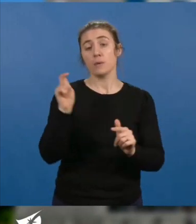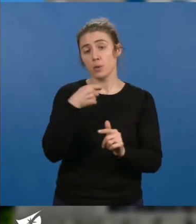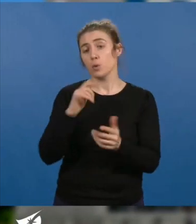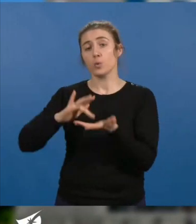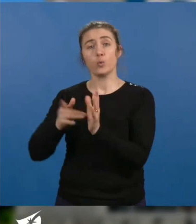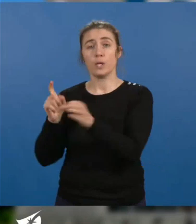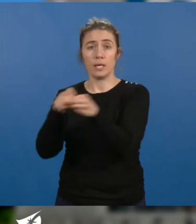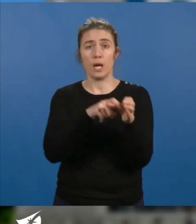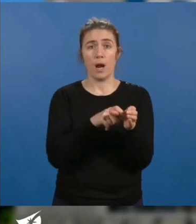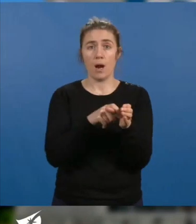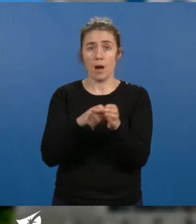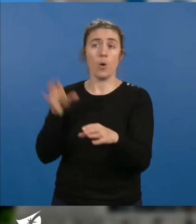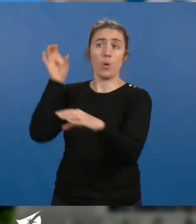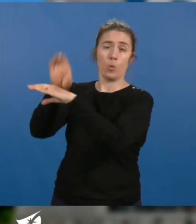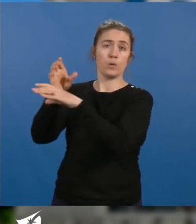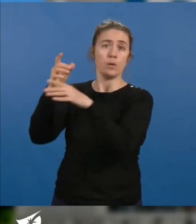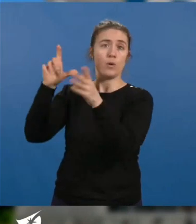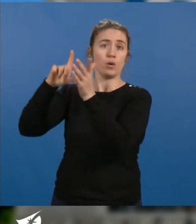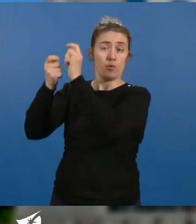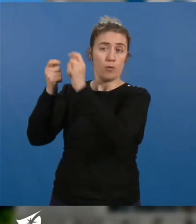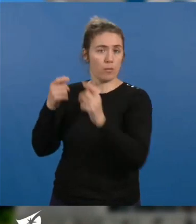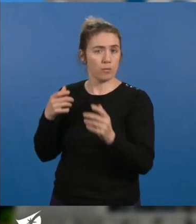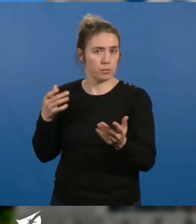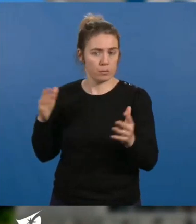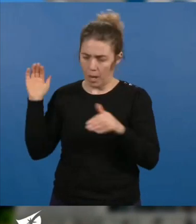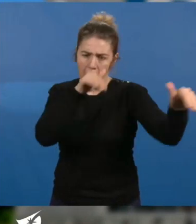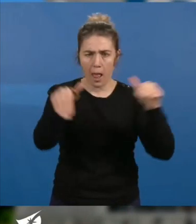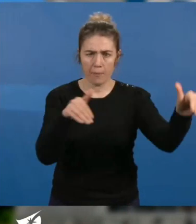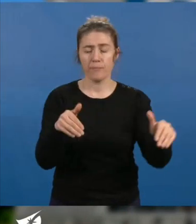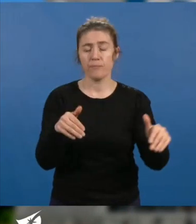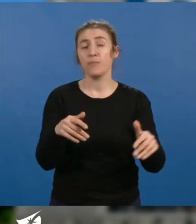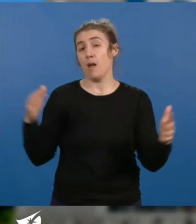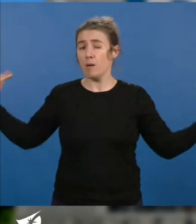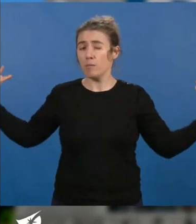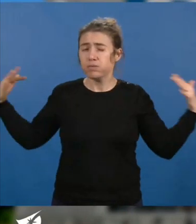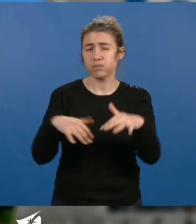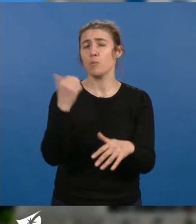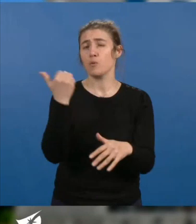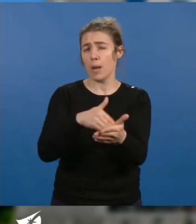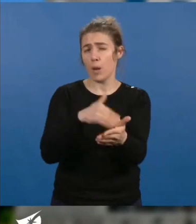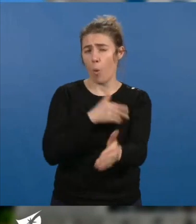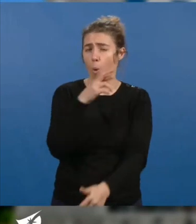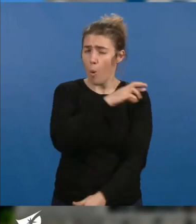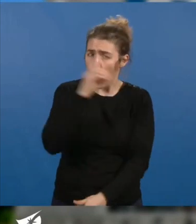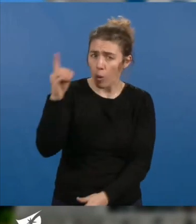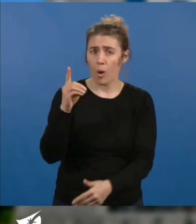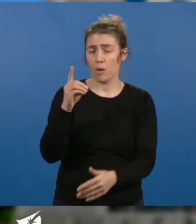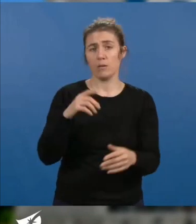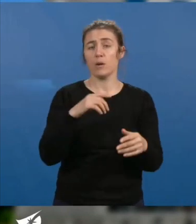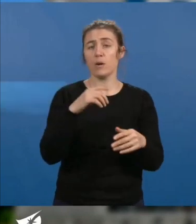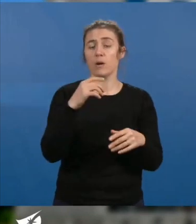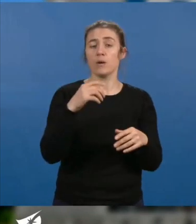syndicales unies contre la réforme, avec un record de participation, plusieurs millions de personnes dans la rue chaque semaine,